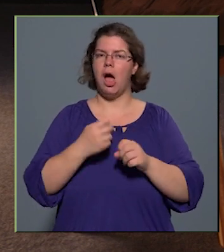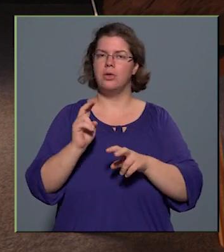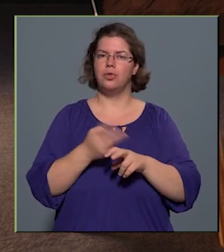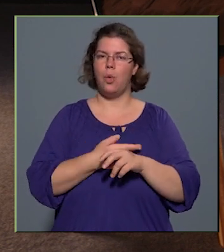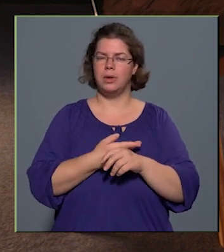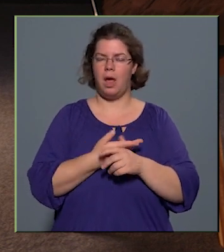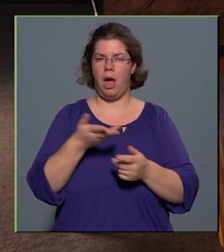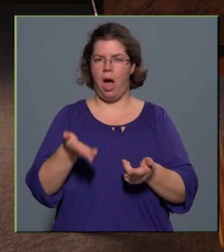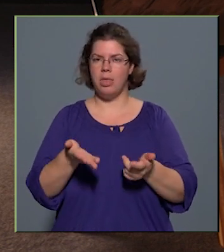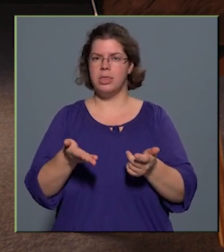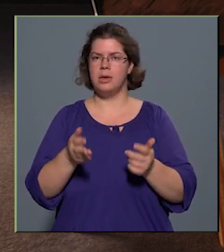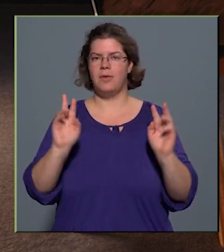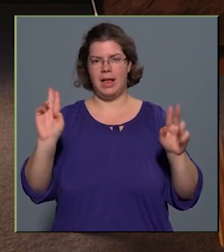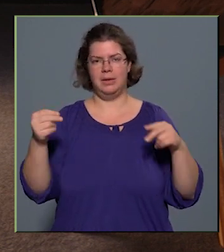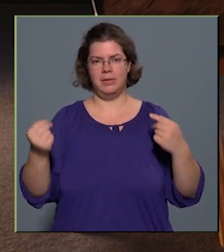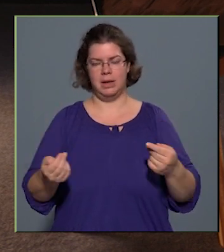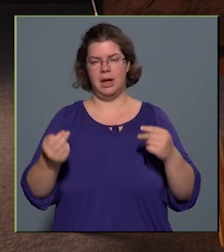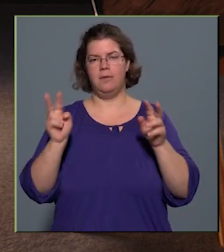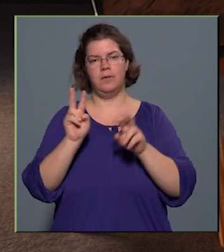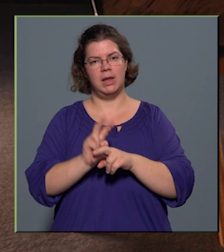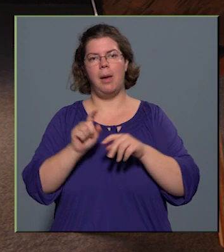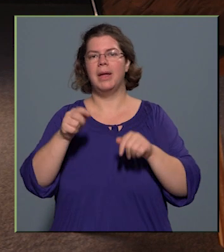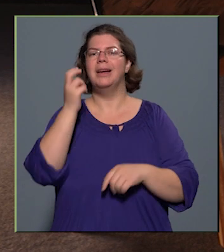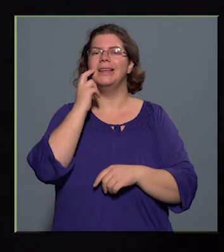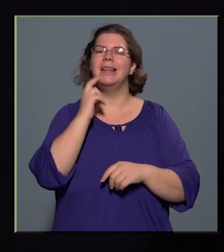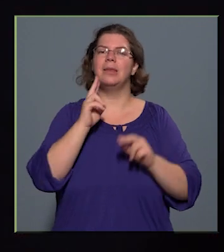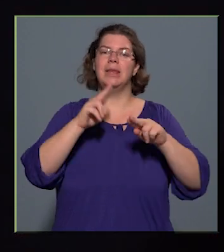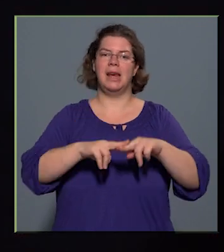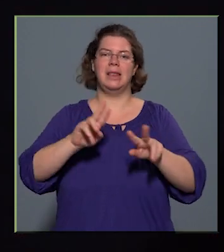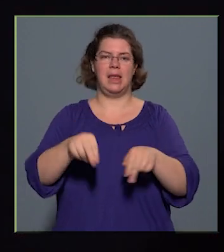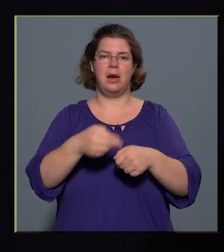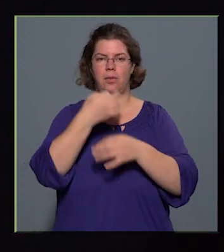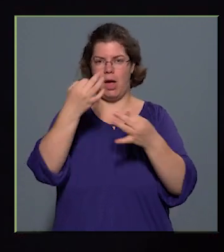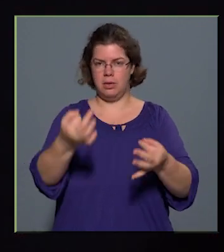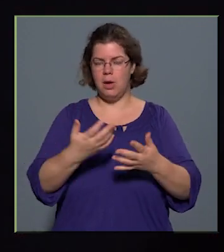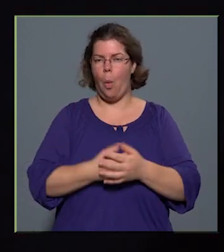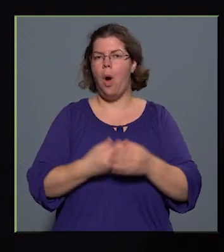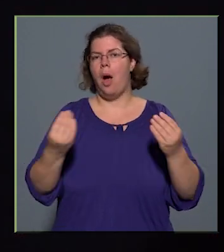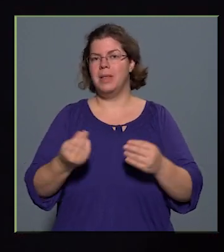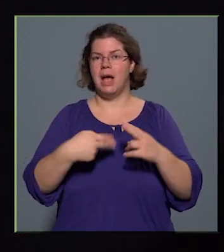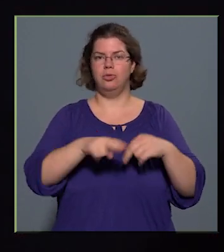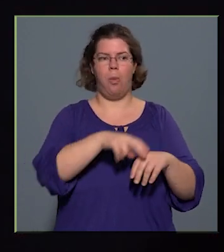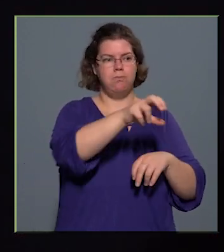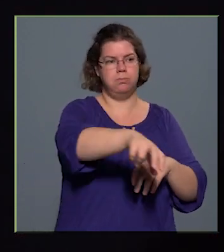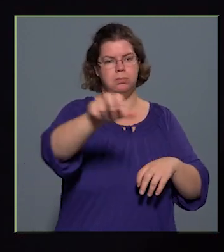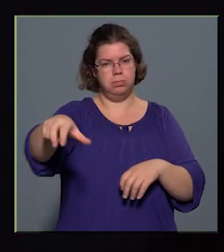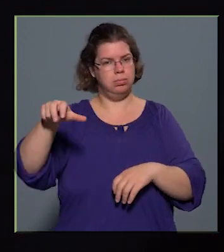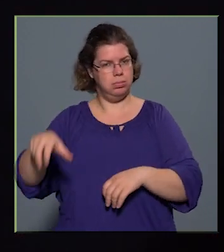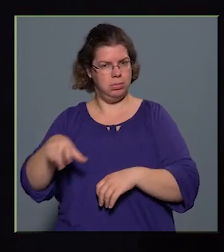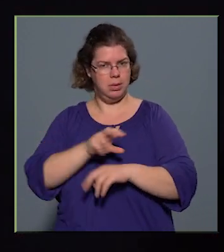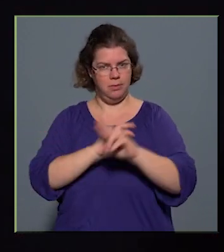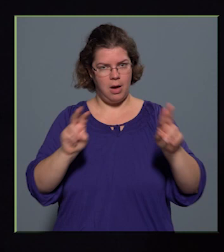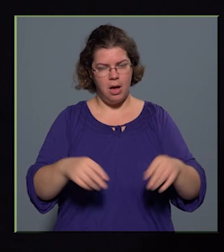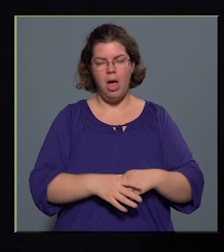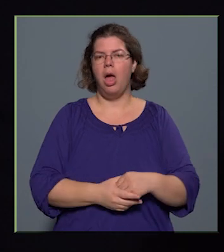figyelmet arra, hogy itt egy intézményrendszerről van szó, amelynek több eleme van. Ezek